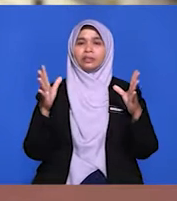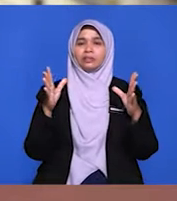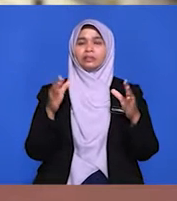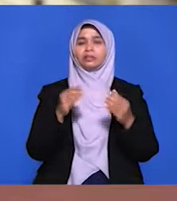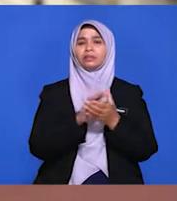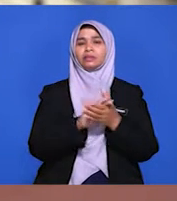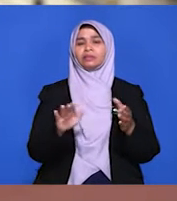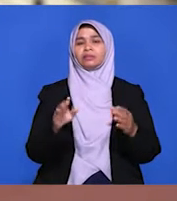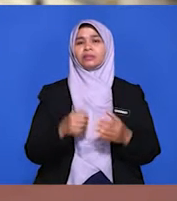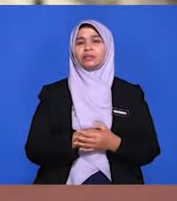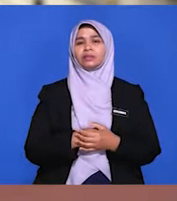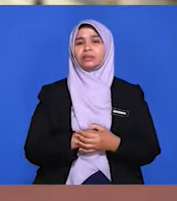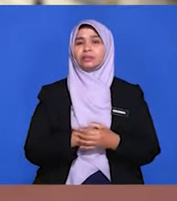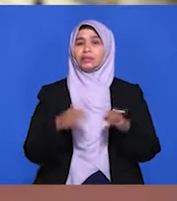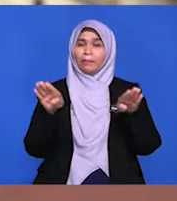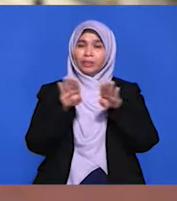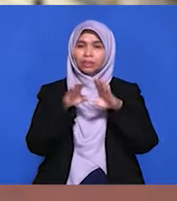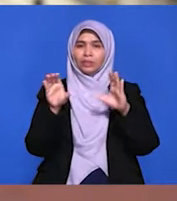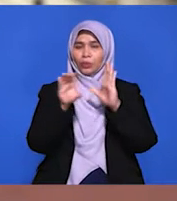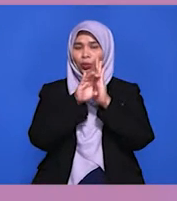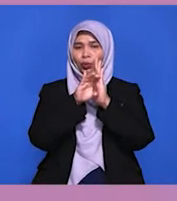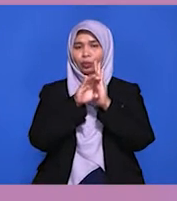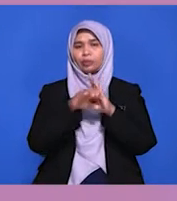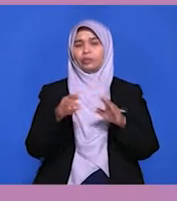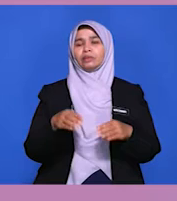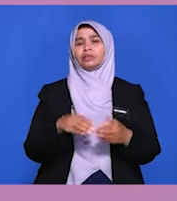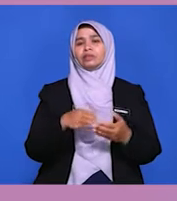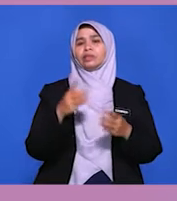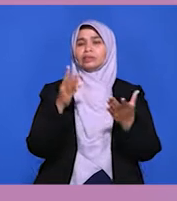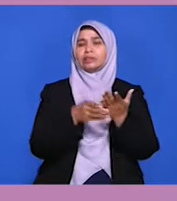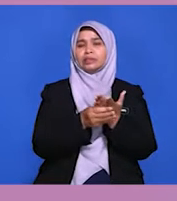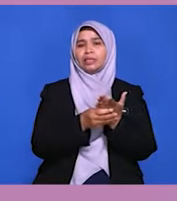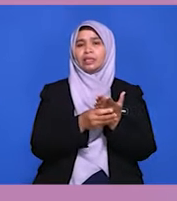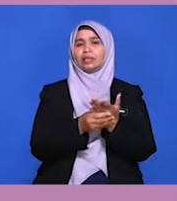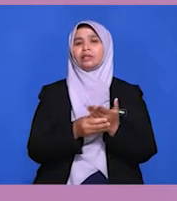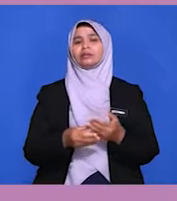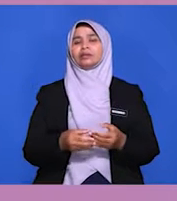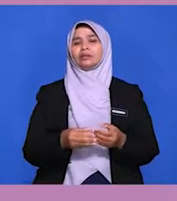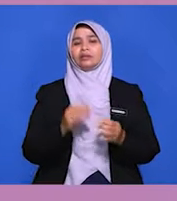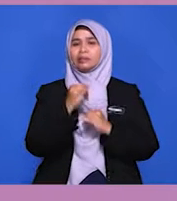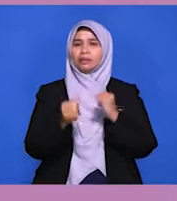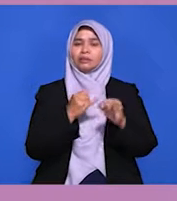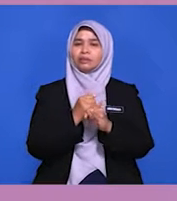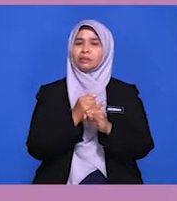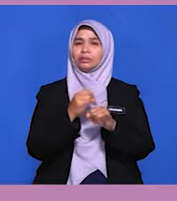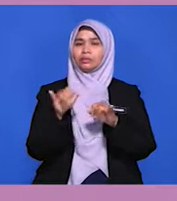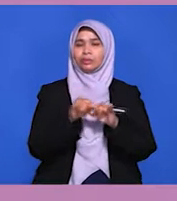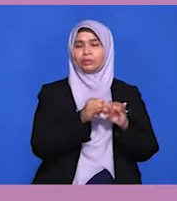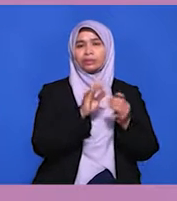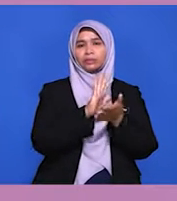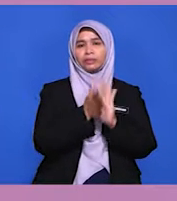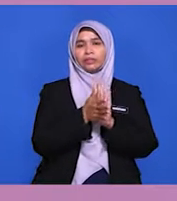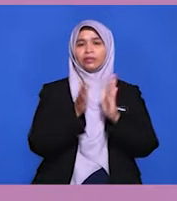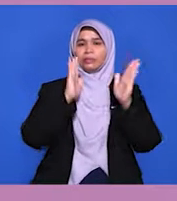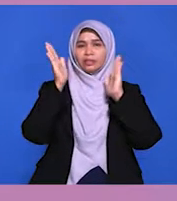keselamatan dan kedaulatan Malaysia. Sebagai contoh, sendiket pengedaran dadah antarabangsa turut menjadikan Malaysia